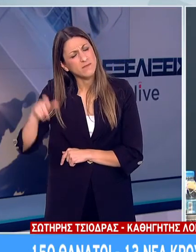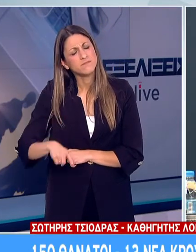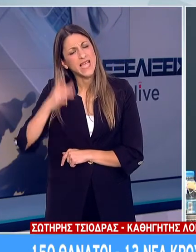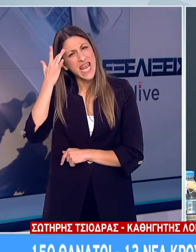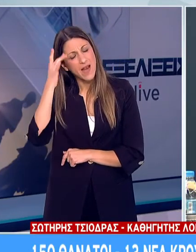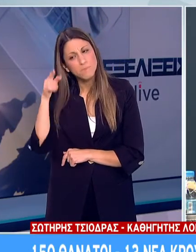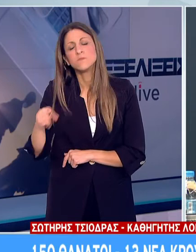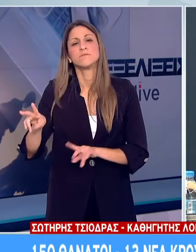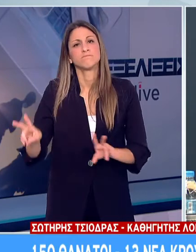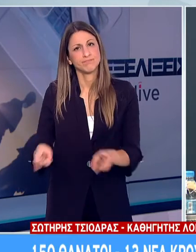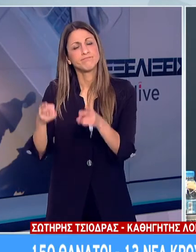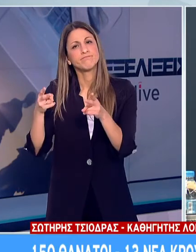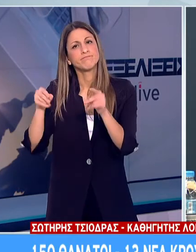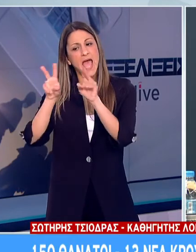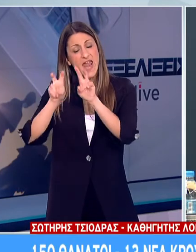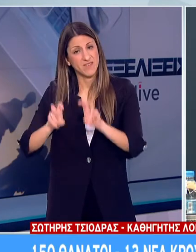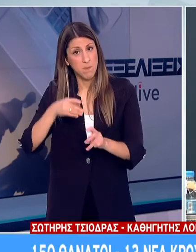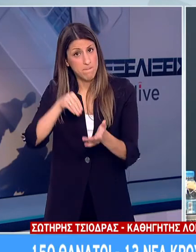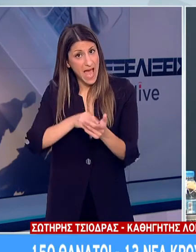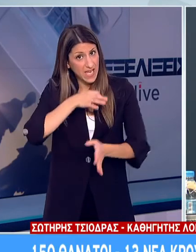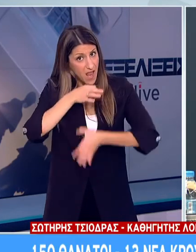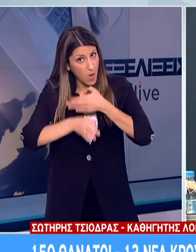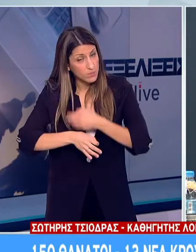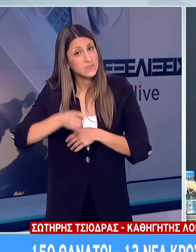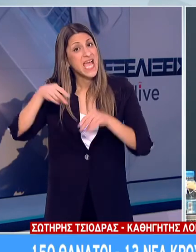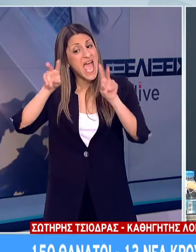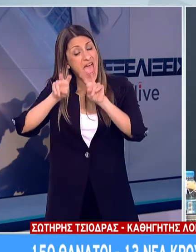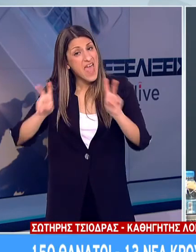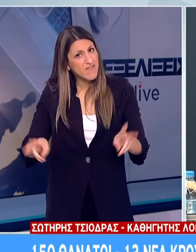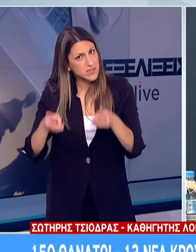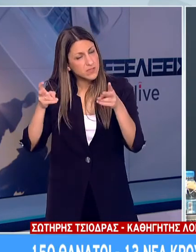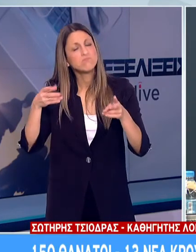επιδημιολογικές μελέτες το τονίζω είναι επιδημιολογικές μελέτες